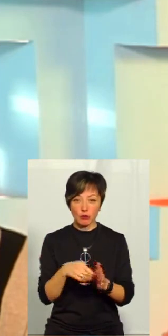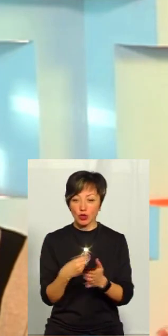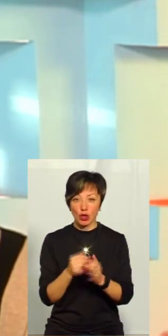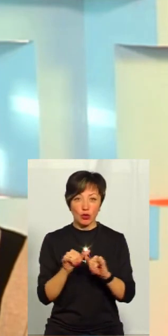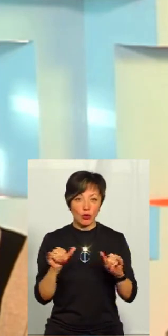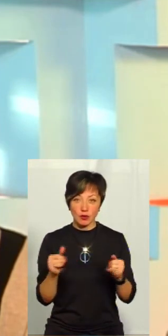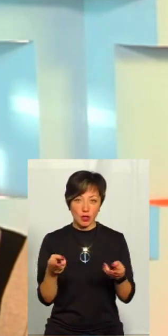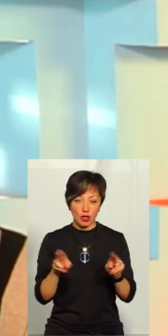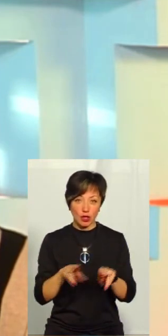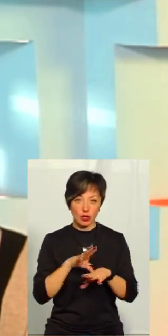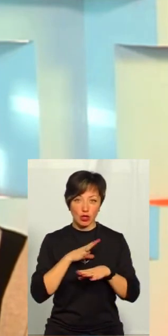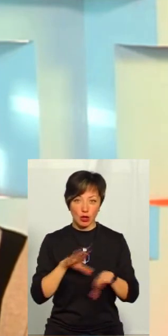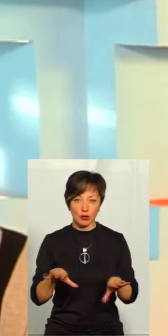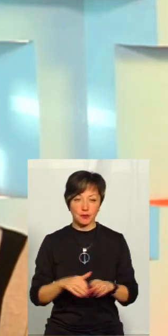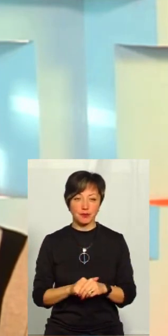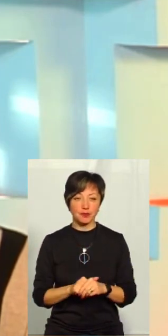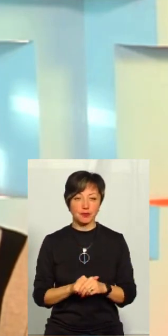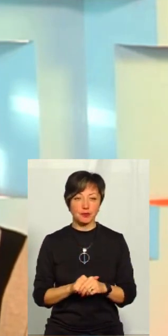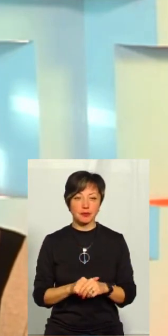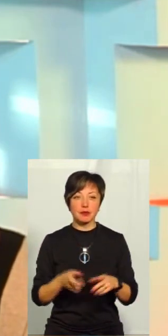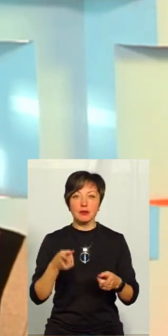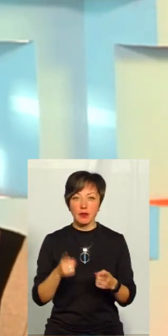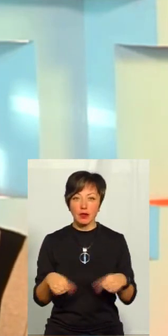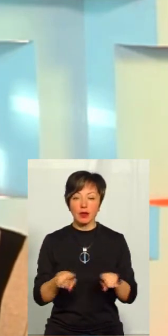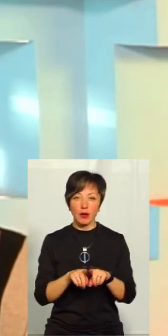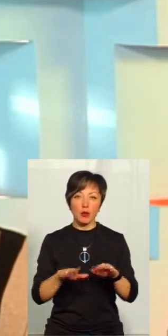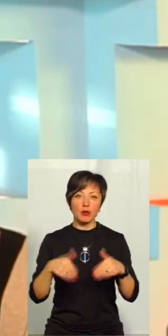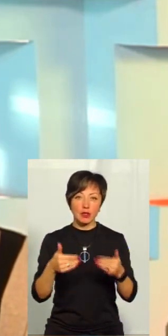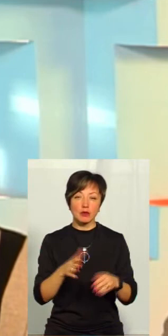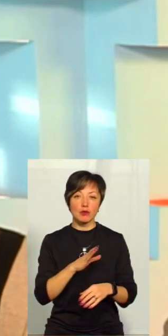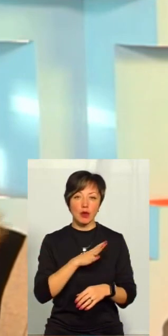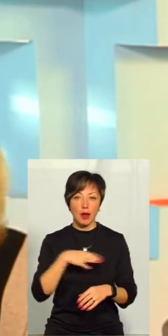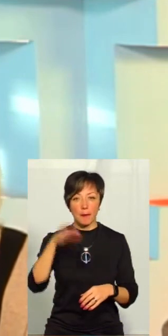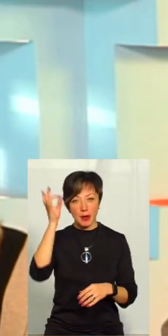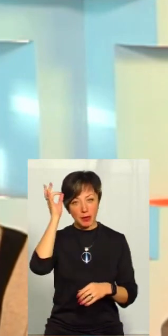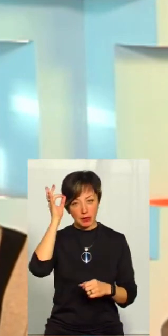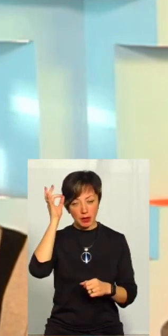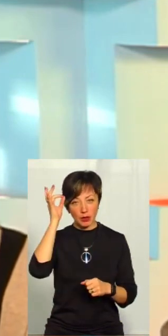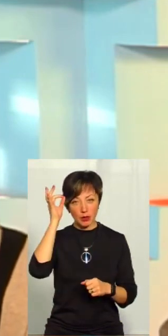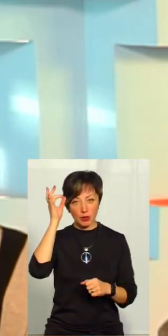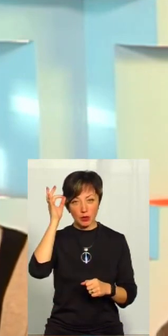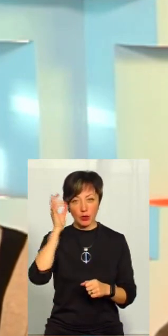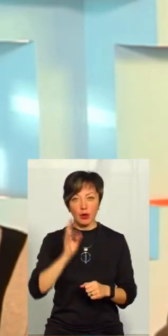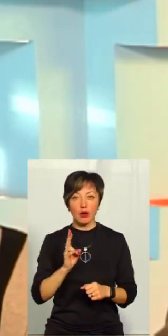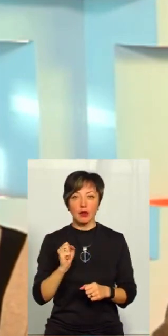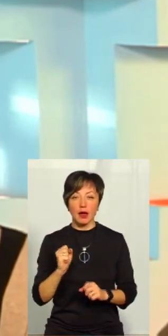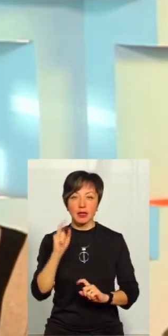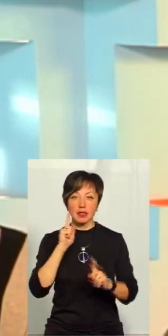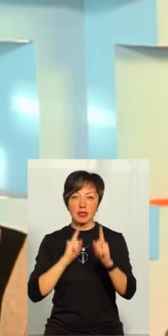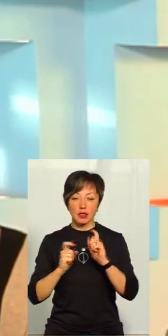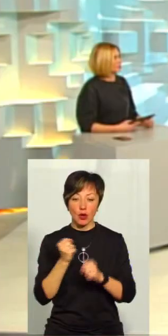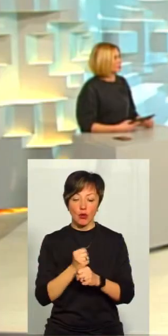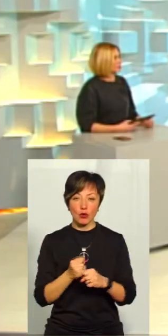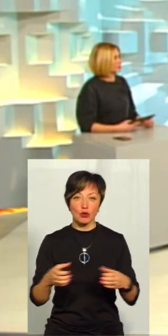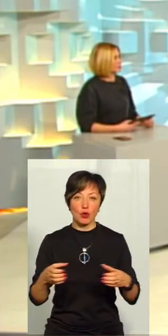майже не лишалось. І дійсно така пропозиція була. Я пам'ятаю, на засіданні